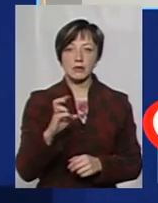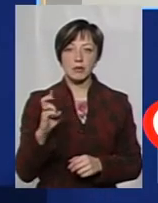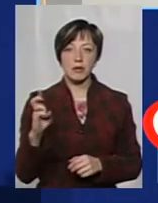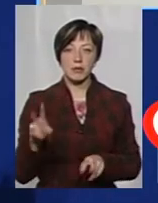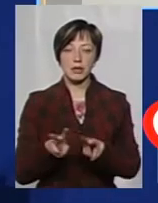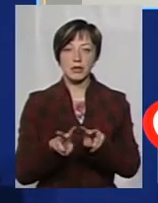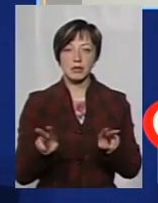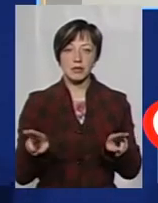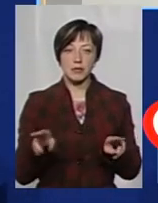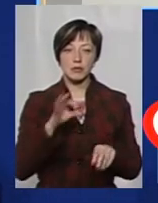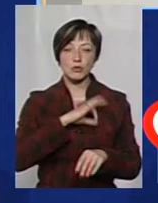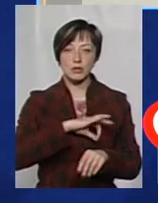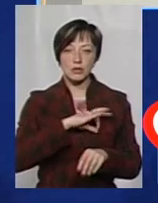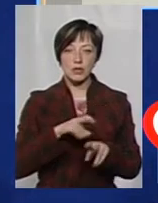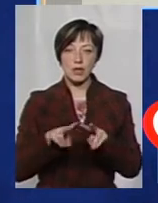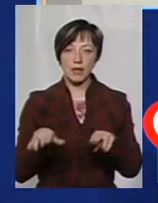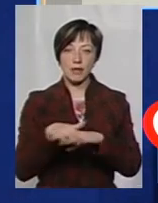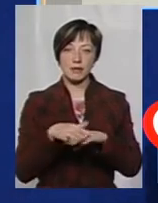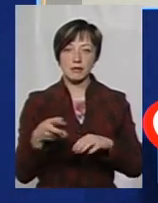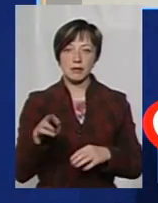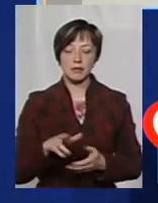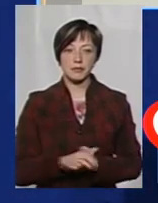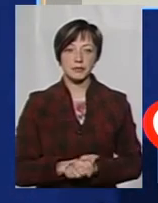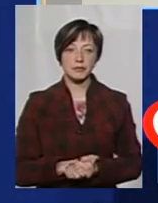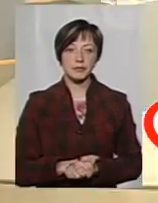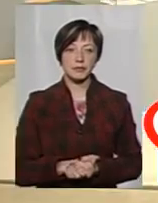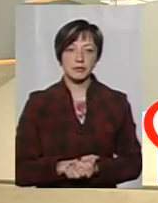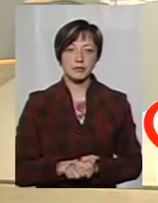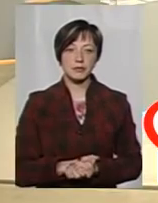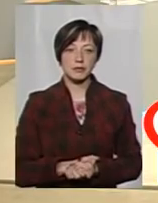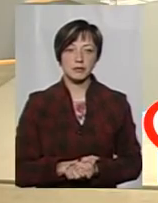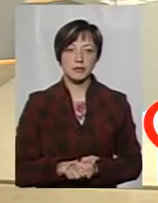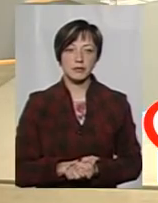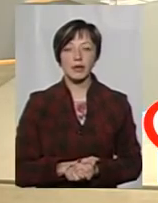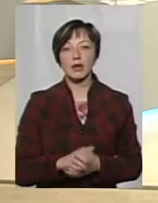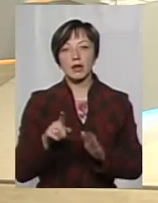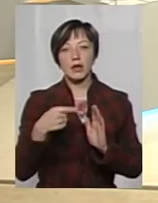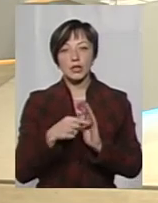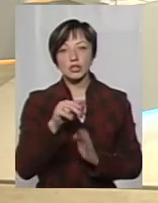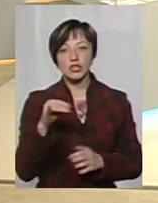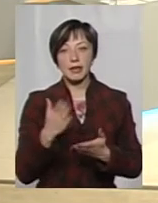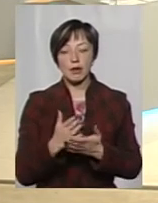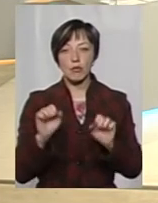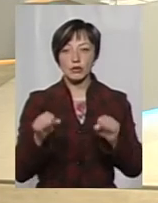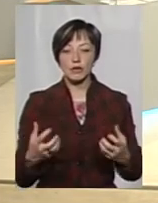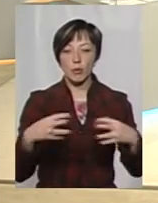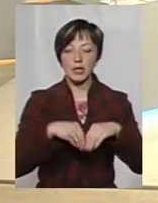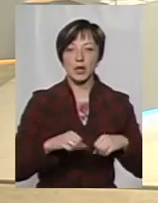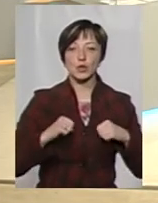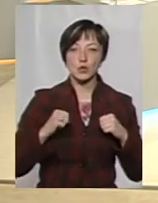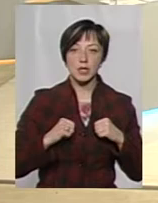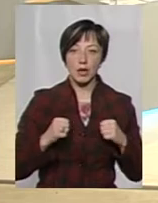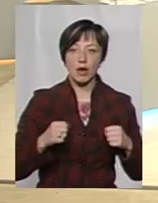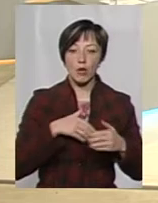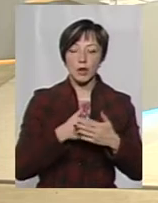само споживачі, як населення. Можливо, чи є така можливість об'єднати зусилля